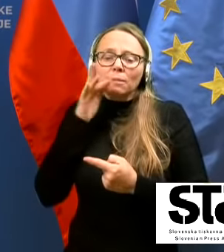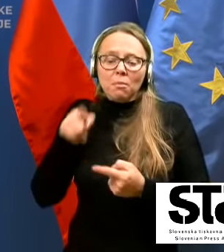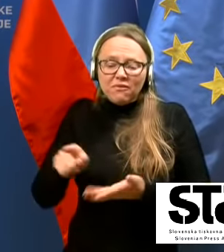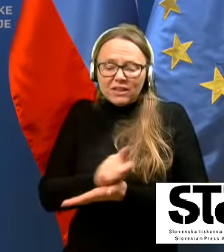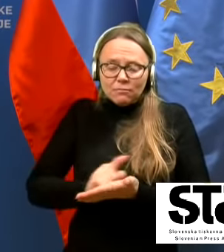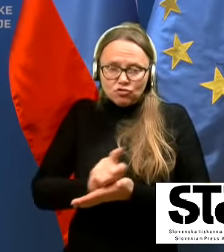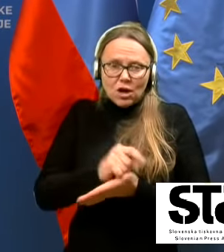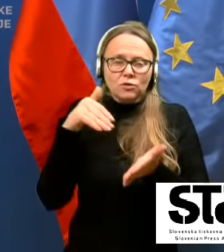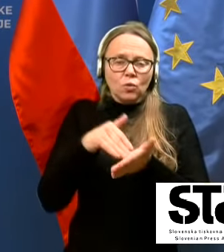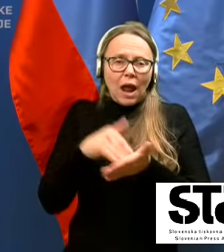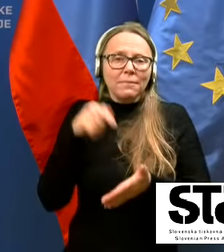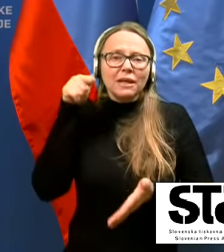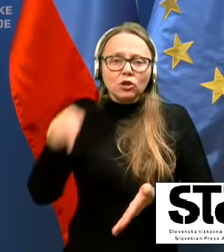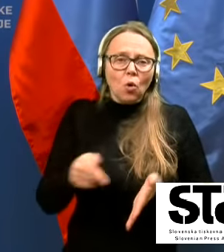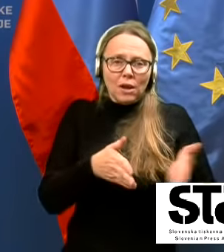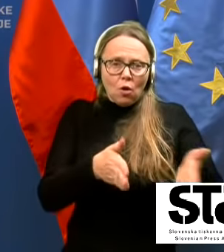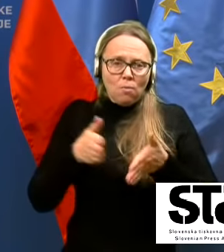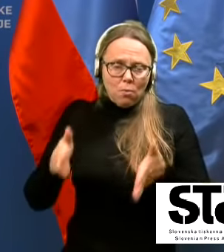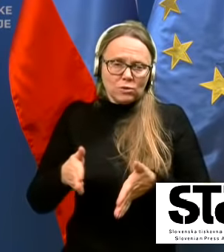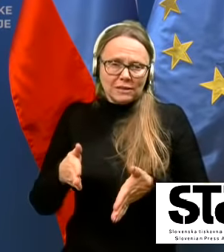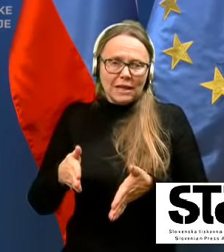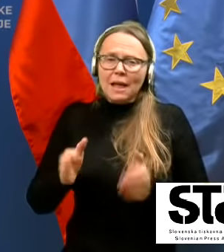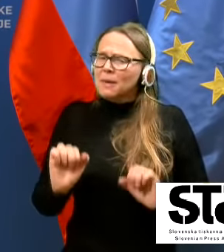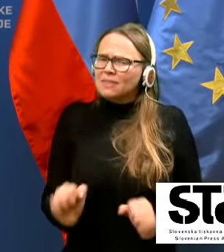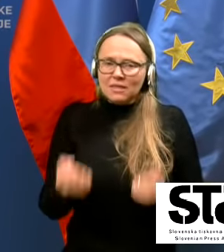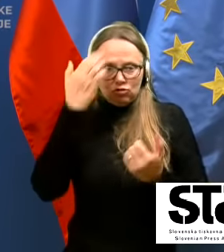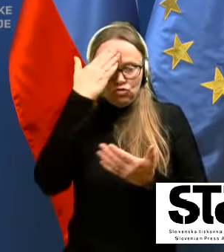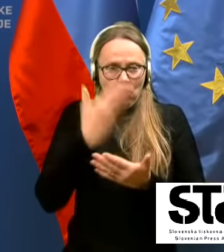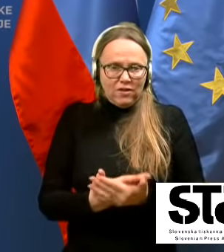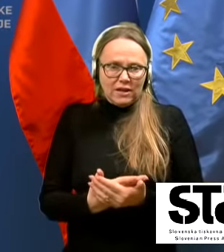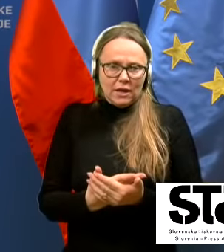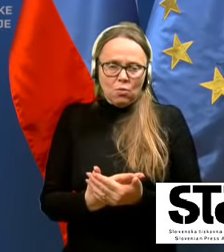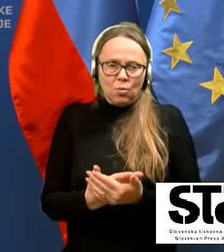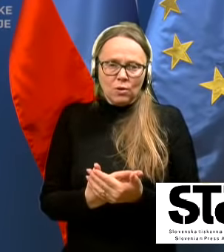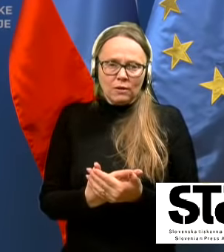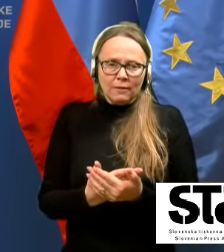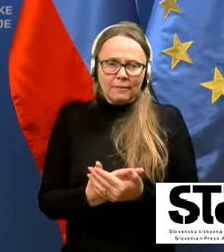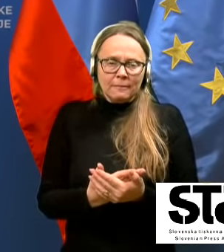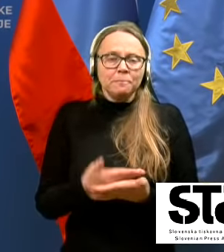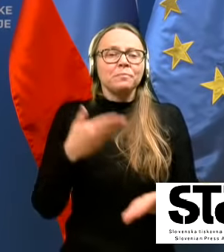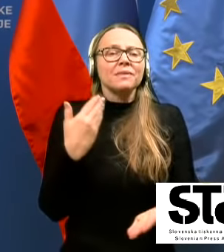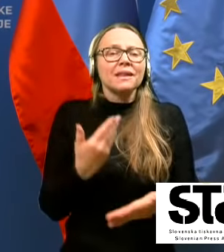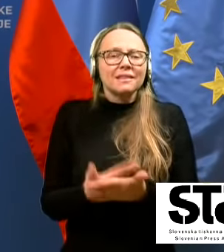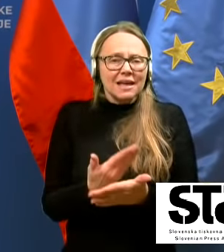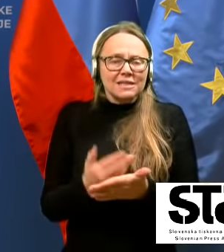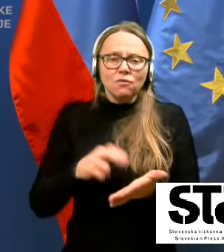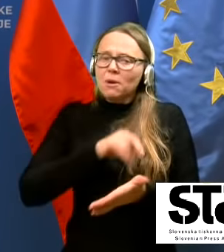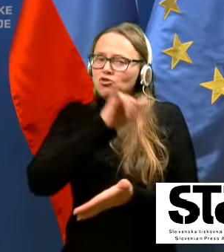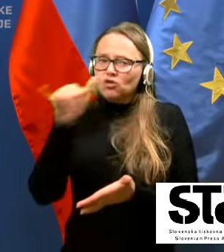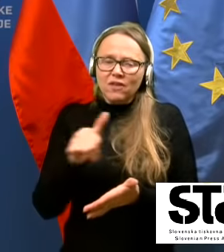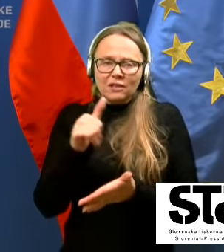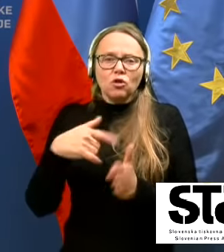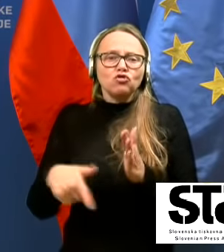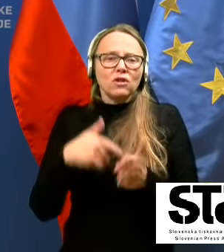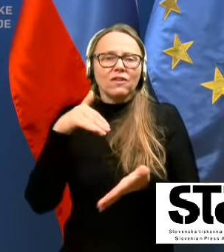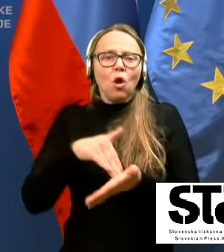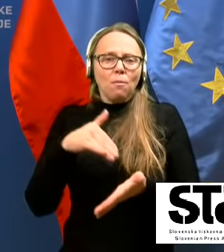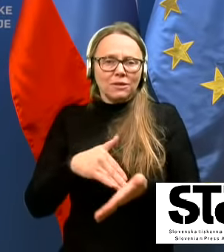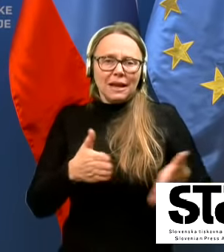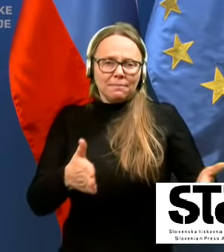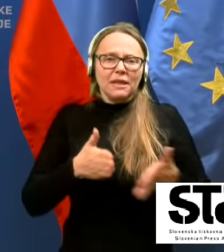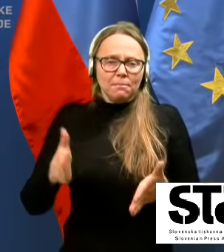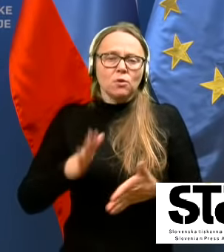potrebovali toliko postelj, bi težko verjel. Dejstvo pa je še vedno, da nam število potrebnih postelj dnevno